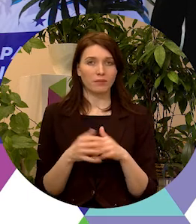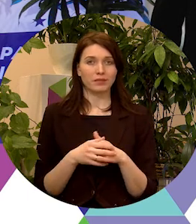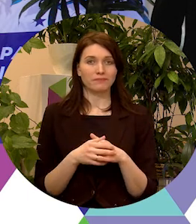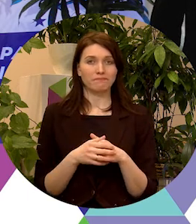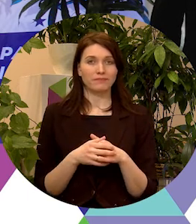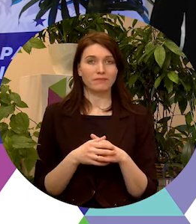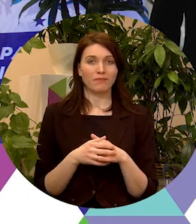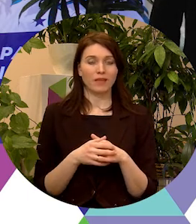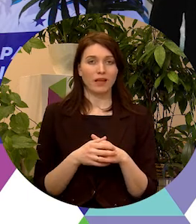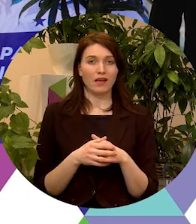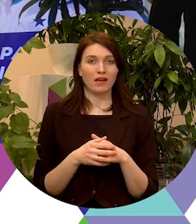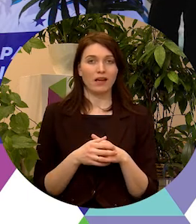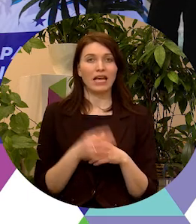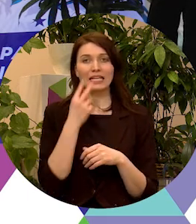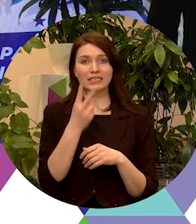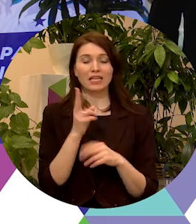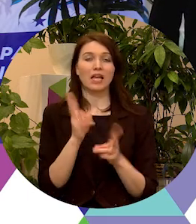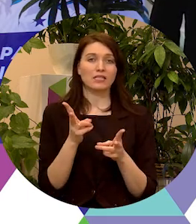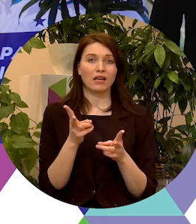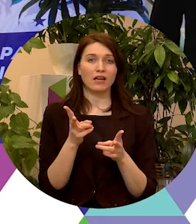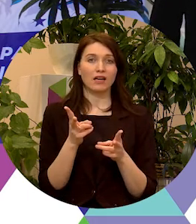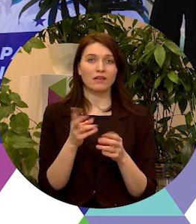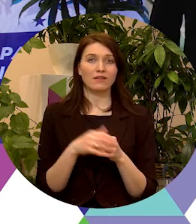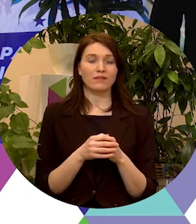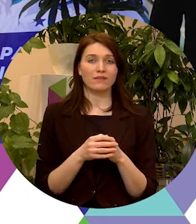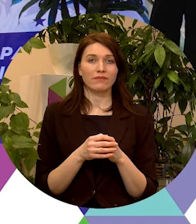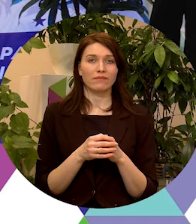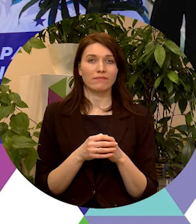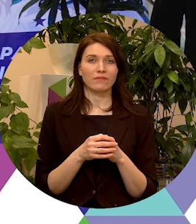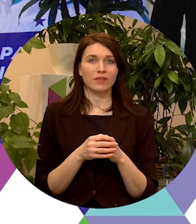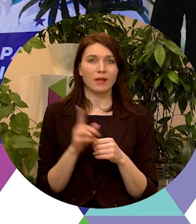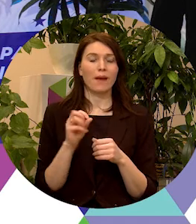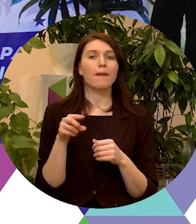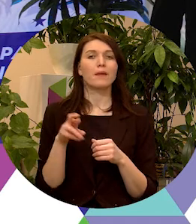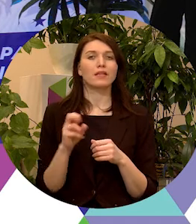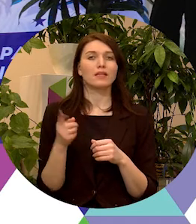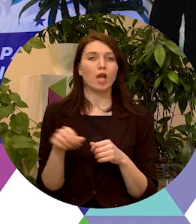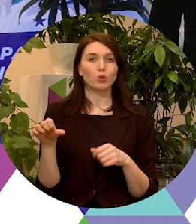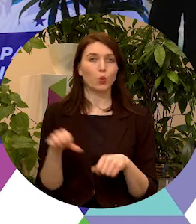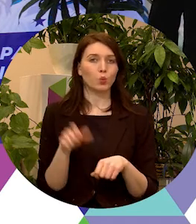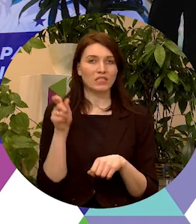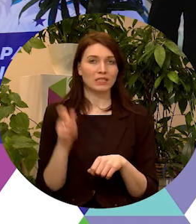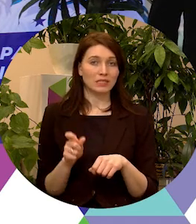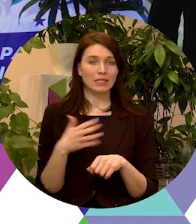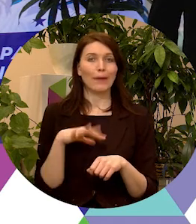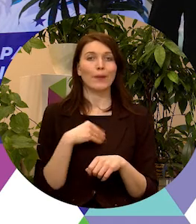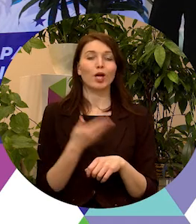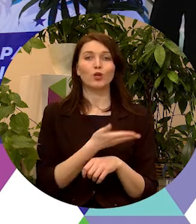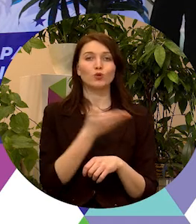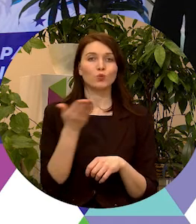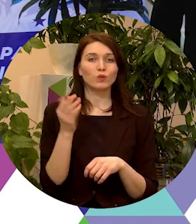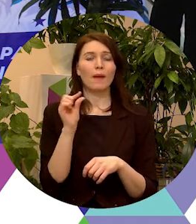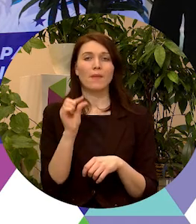Jā, izskatās, ka mums ir… Pētri skundze, mēs jūs